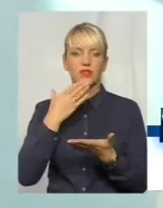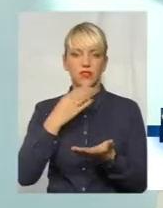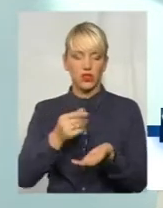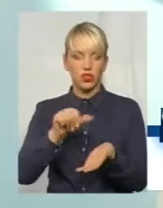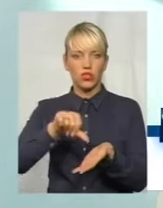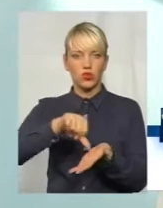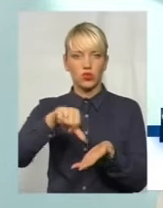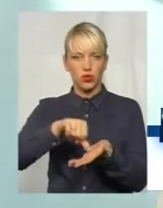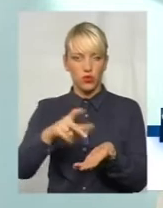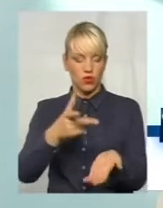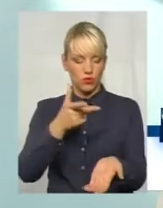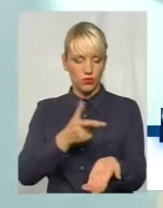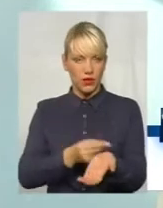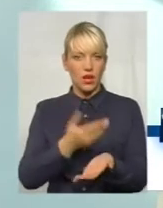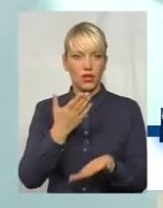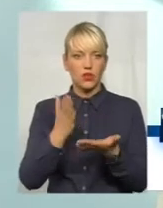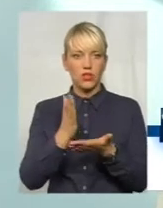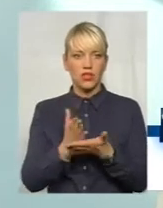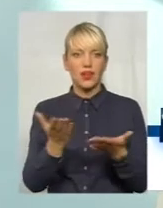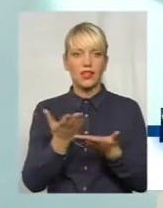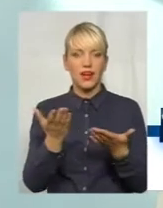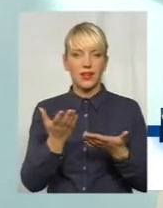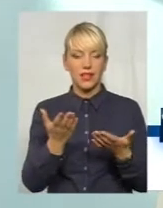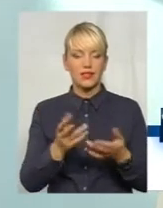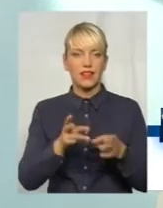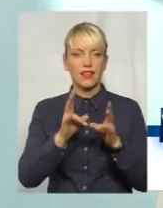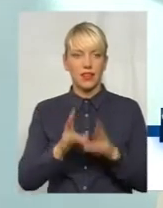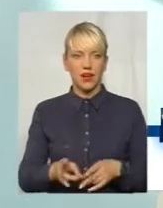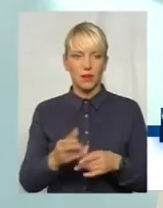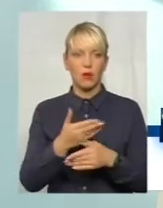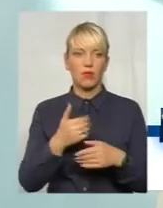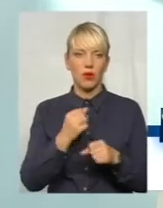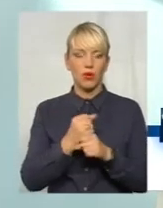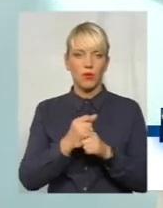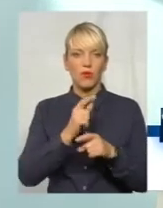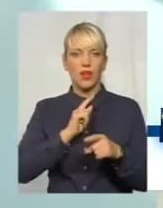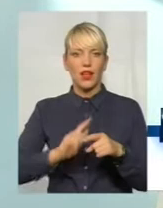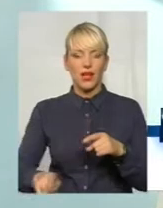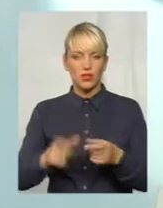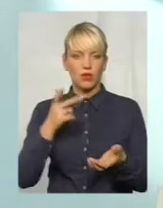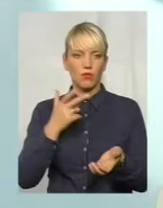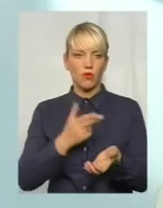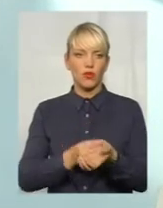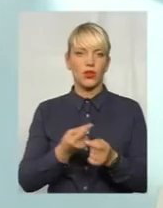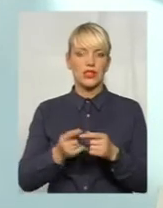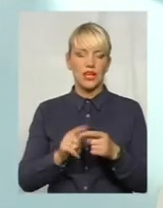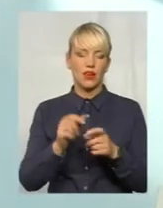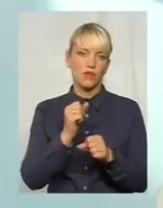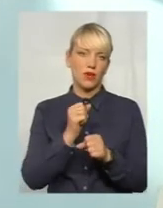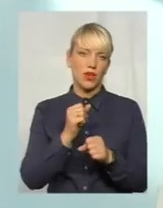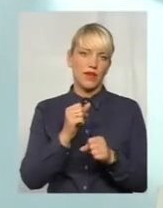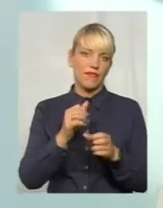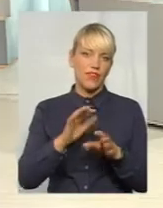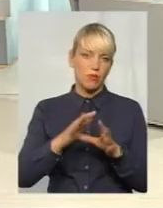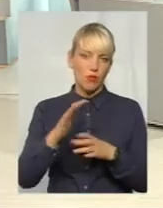наявності якоїсь травми, ми вже робимо екстрену профілактику. Ця екстрена профілактика відбувається в травмпункціях Хмельницької міської лікарні.